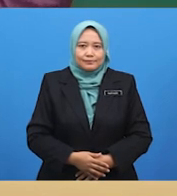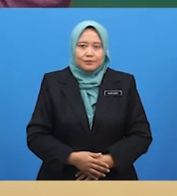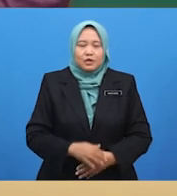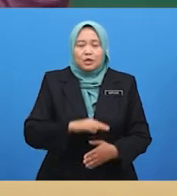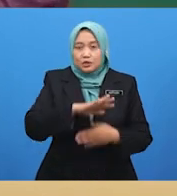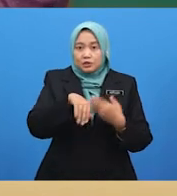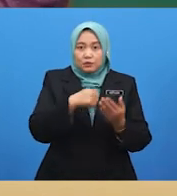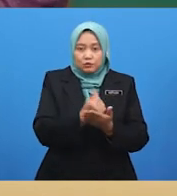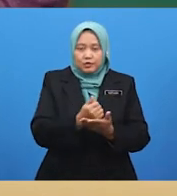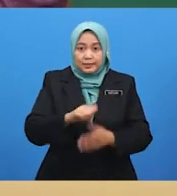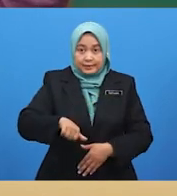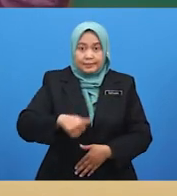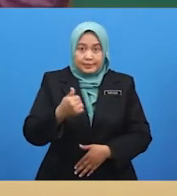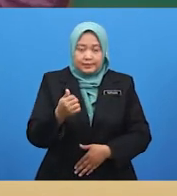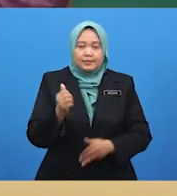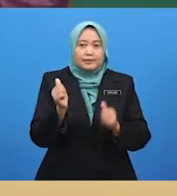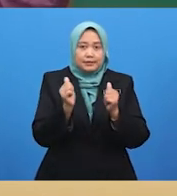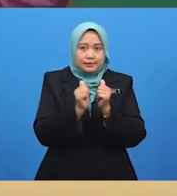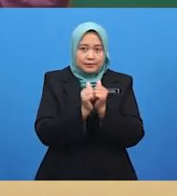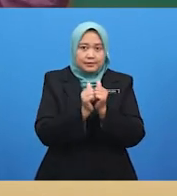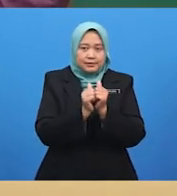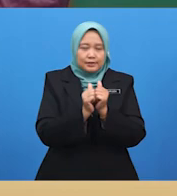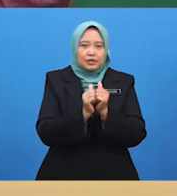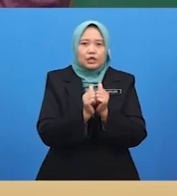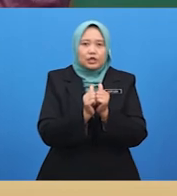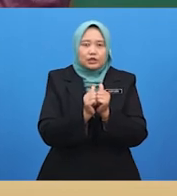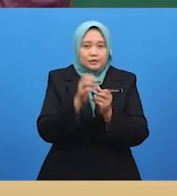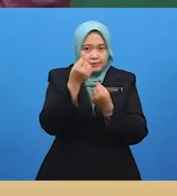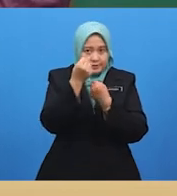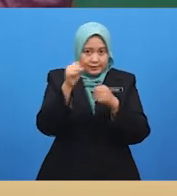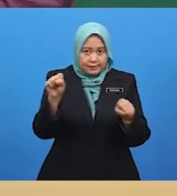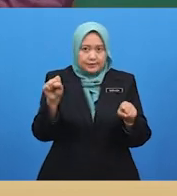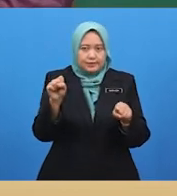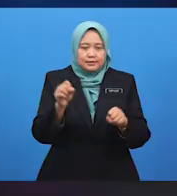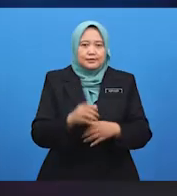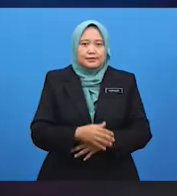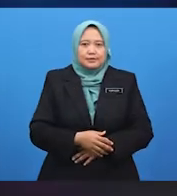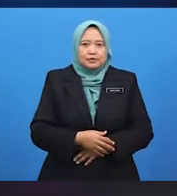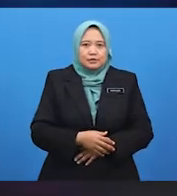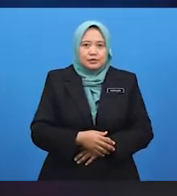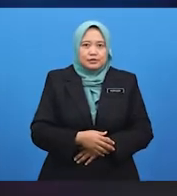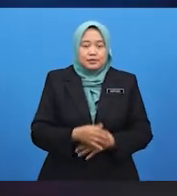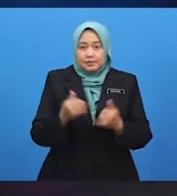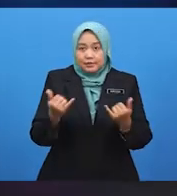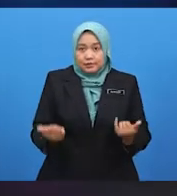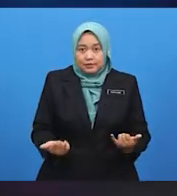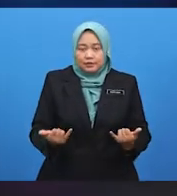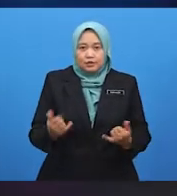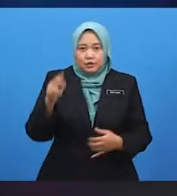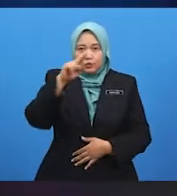Semua sudah bersedia dengan pensel dan buku tulis? Sekarang, masa untuk uji minda.